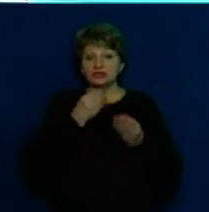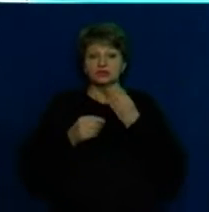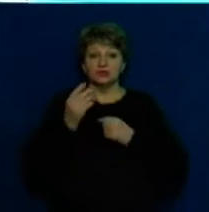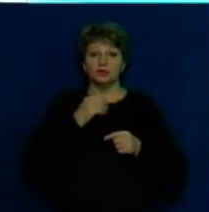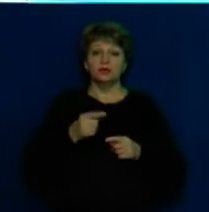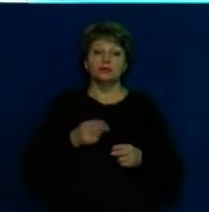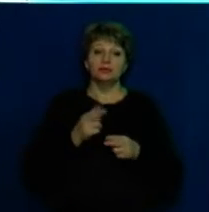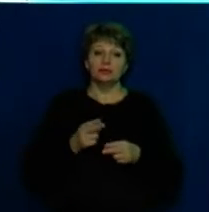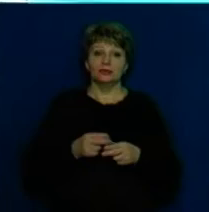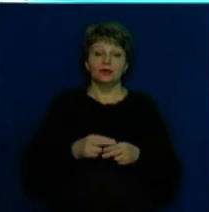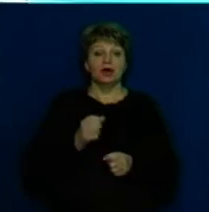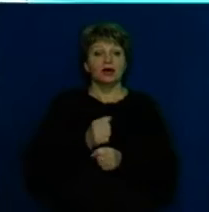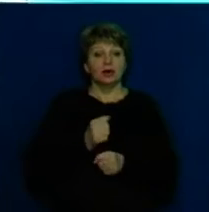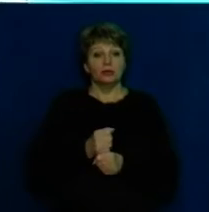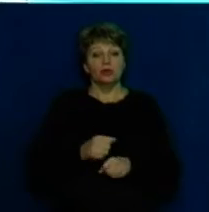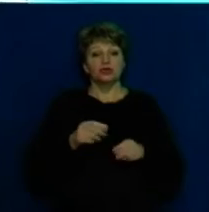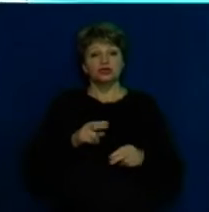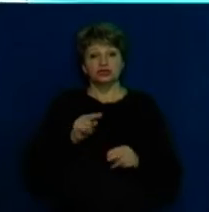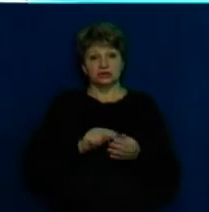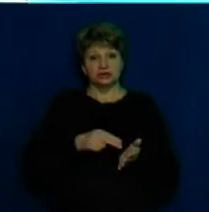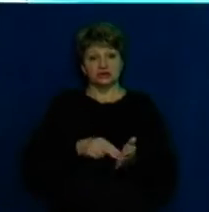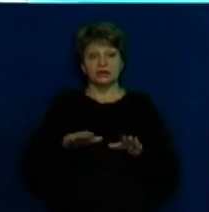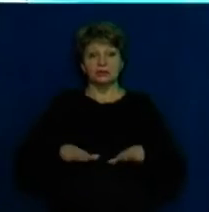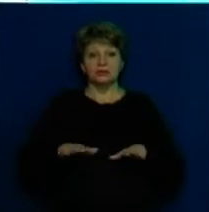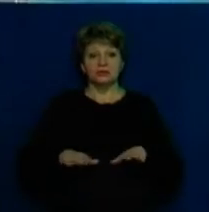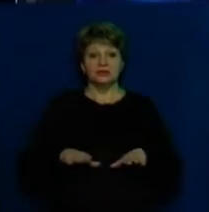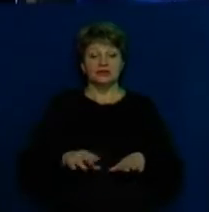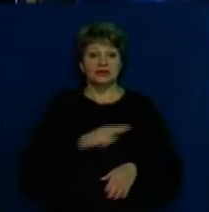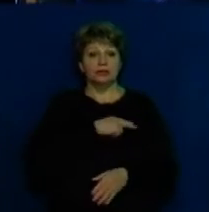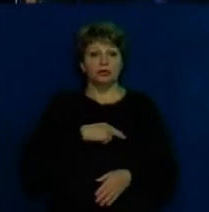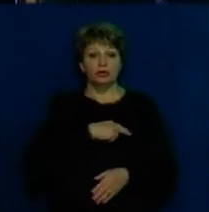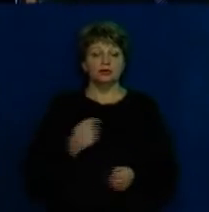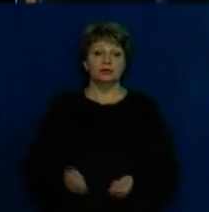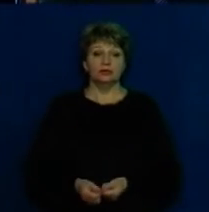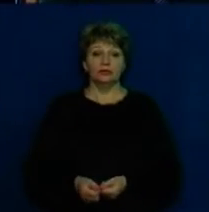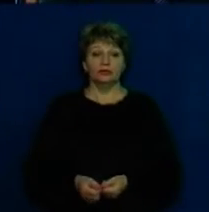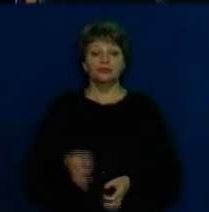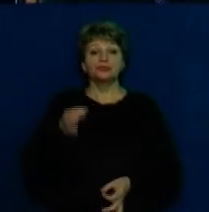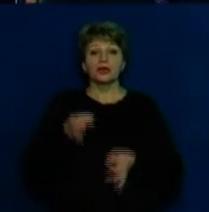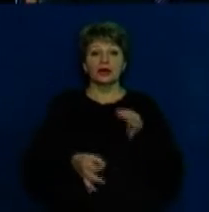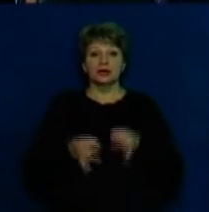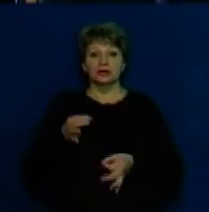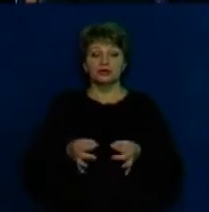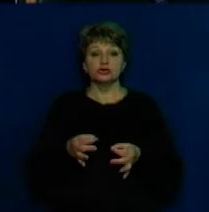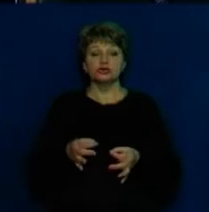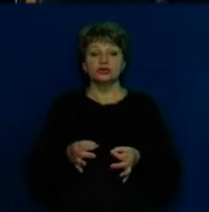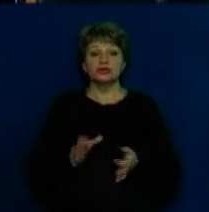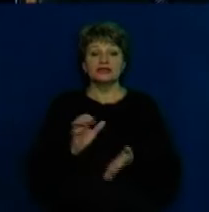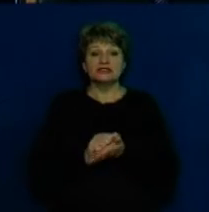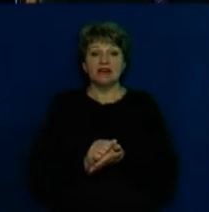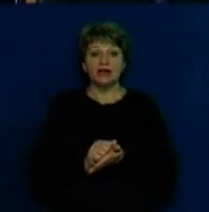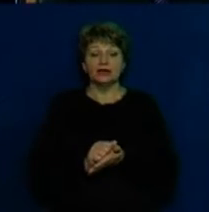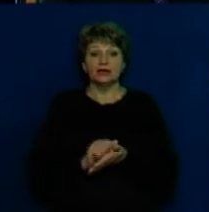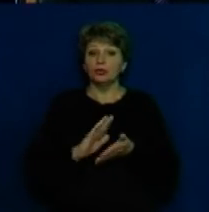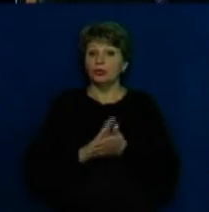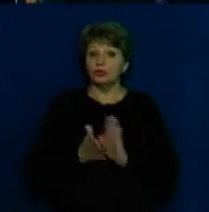перешкод у роботі депутатів Черкаської міськради та зловживання владою. Суд зайняв правову позицію, ввішили в